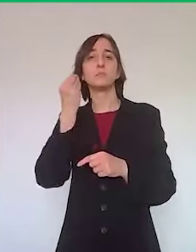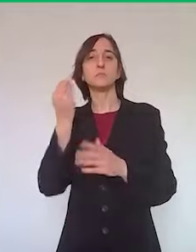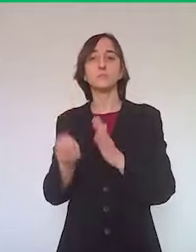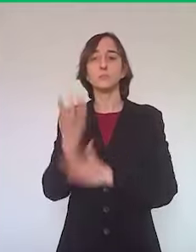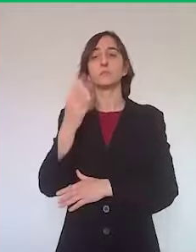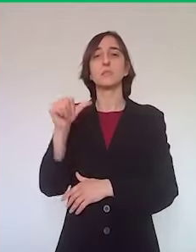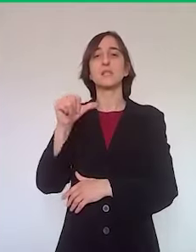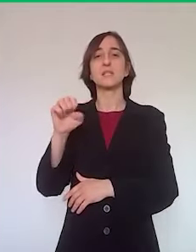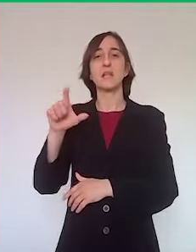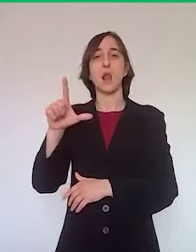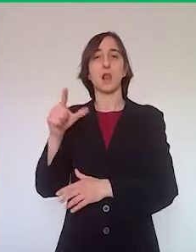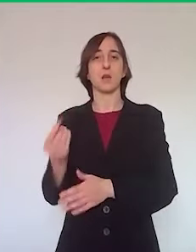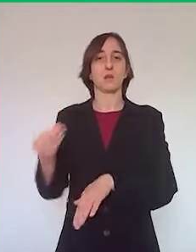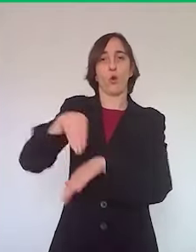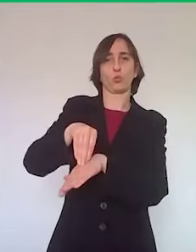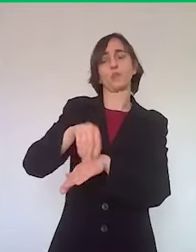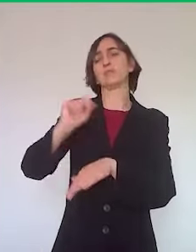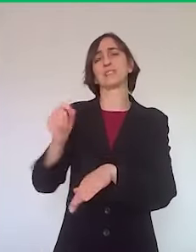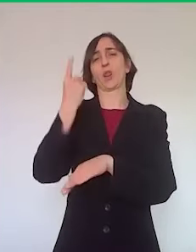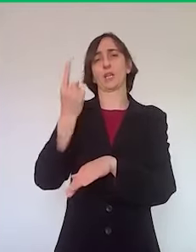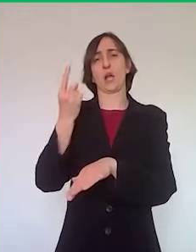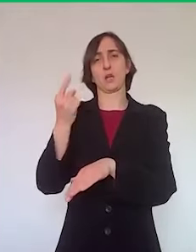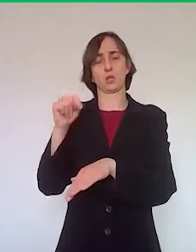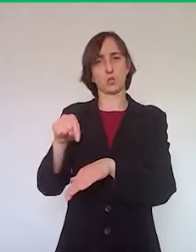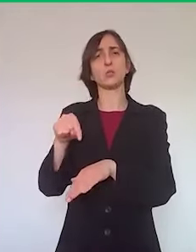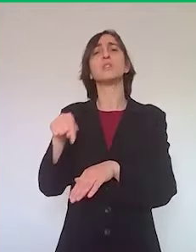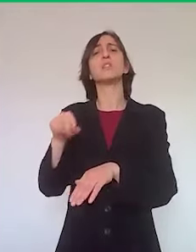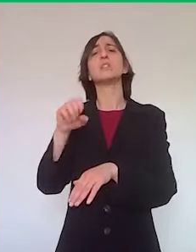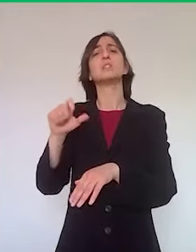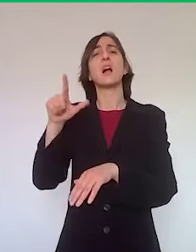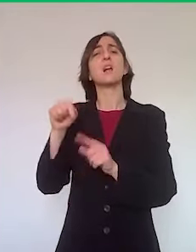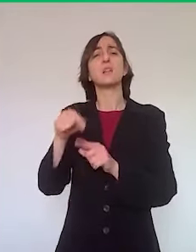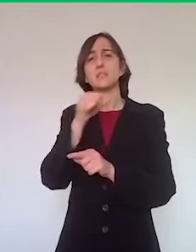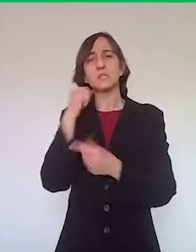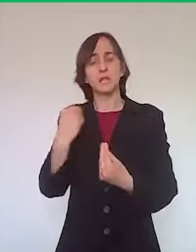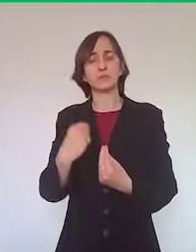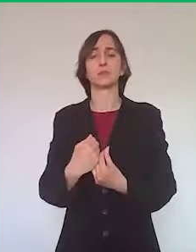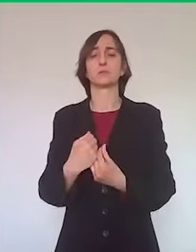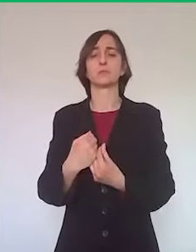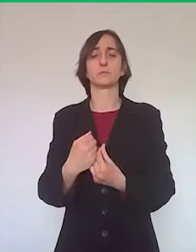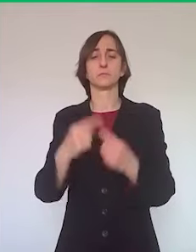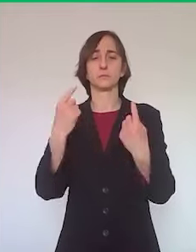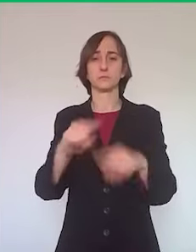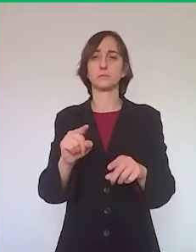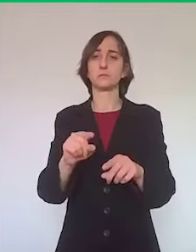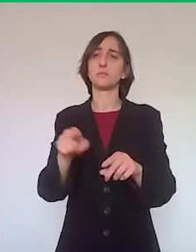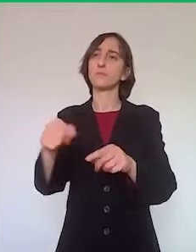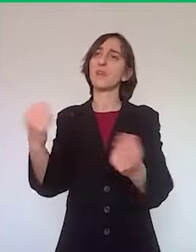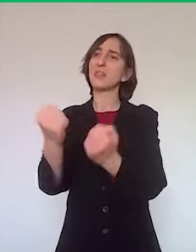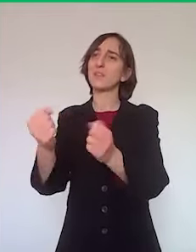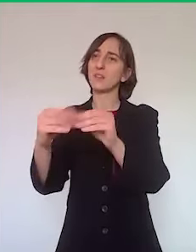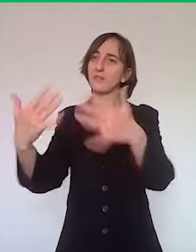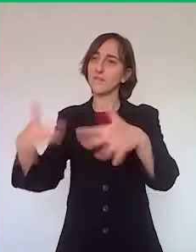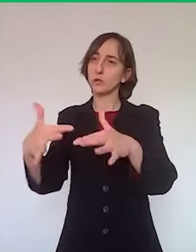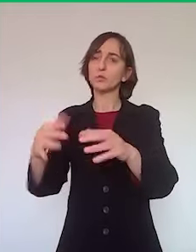straordinario che dà la possibilità di rendicontare anche in modo speditivo quelle che sono le attività che sono state